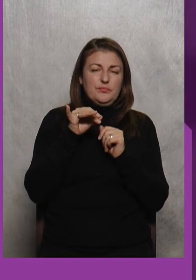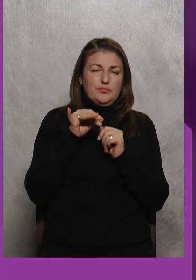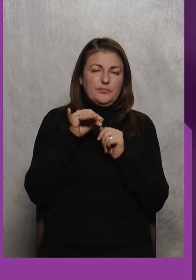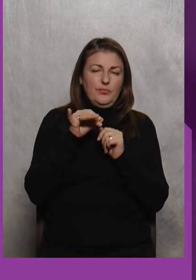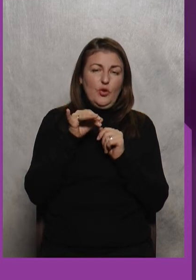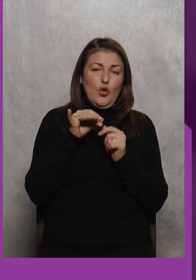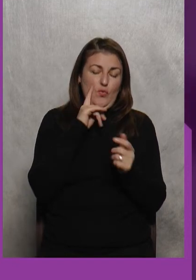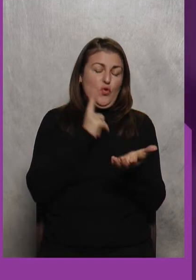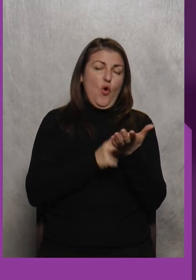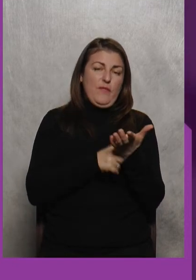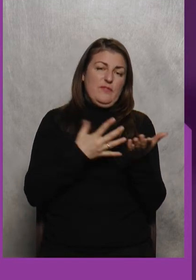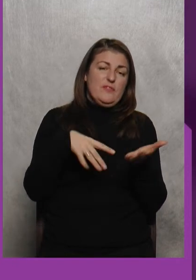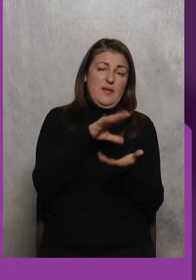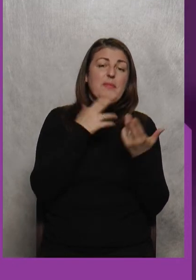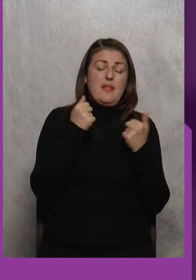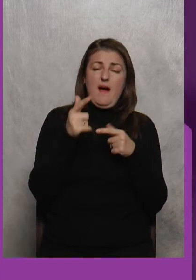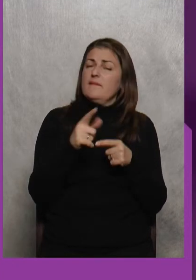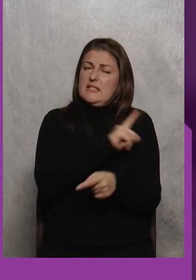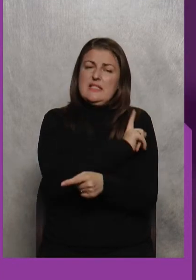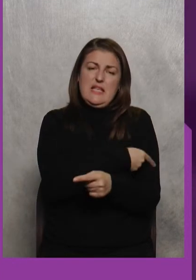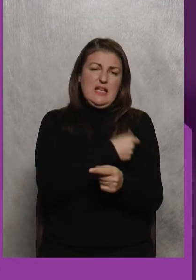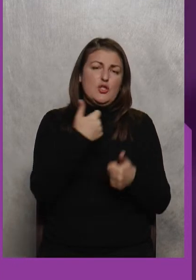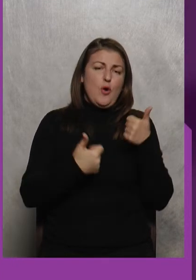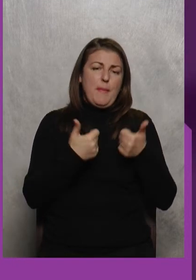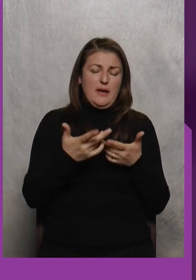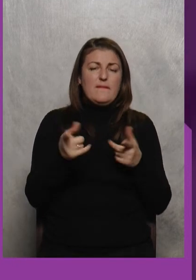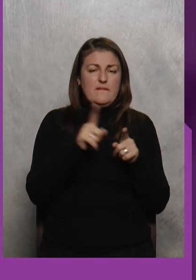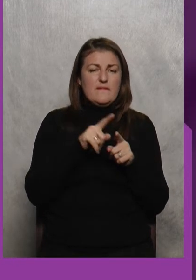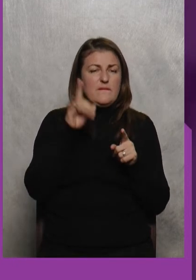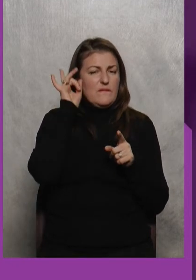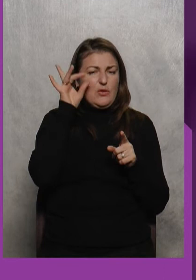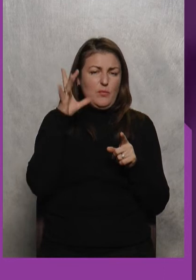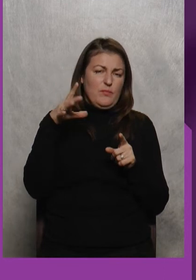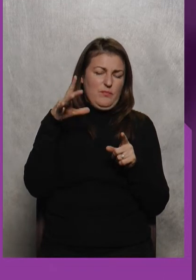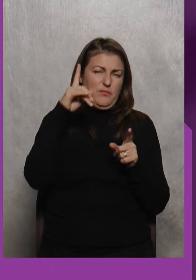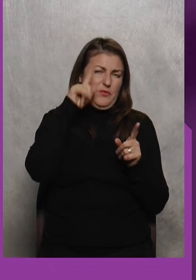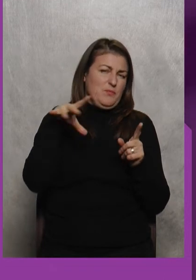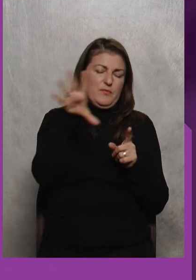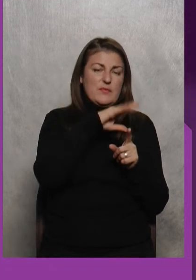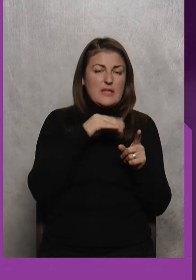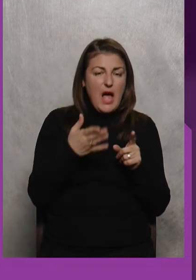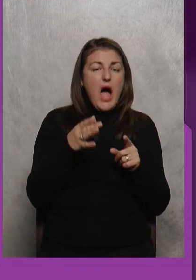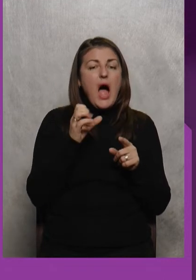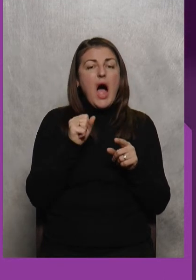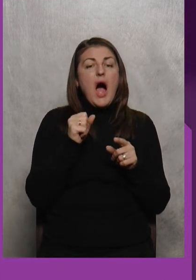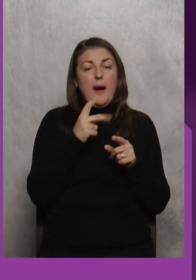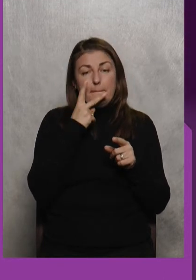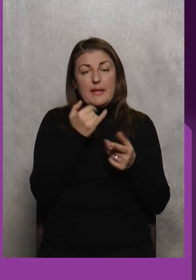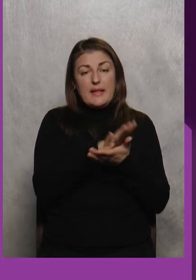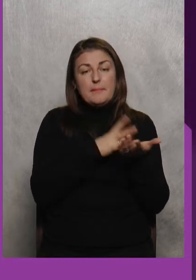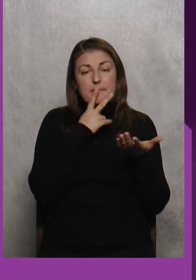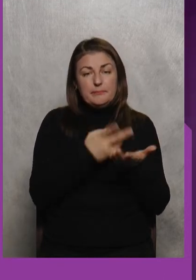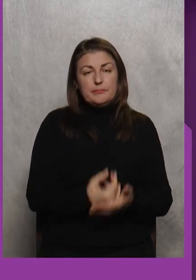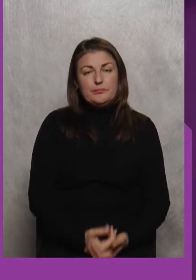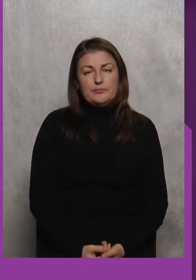Довів Всім Так Він сильний суперник Дідомий Сильний А от до речі Далі Посмотримо